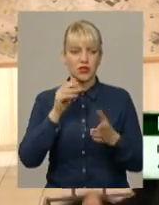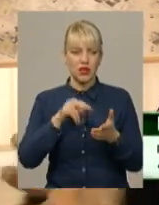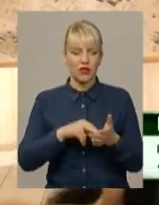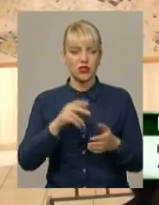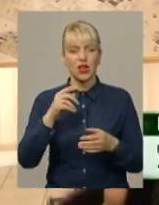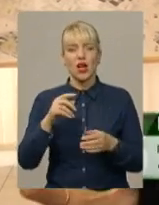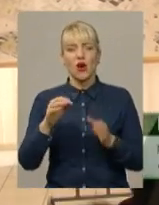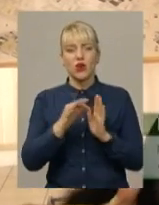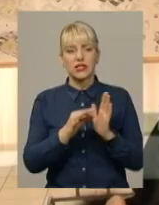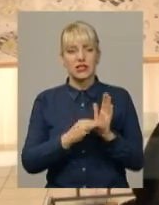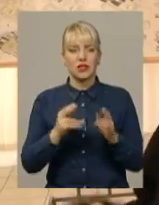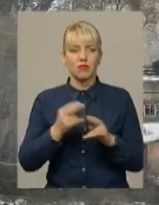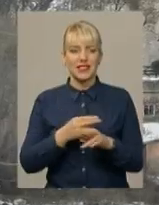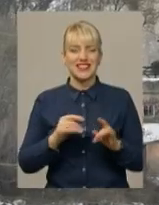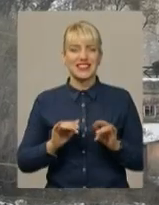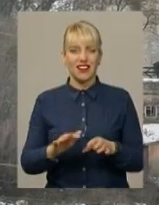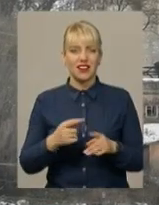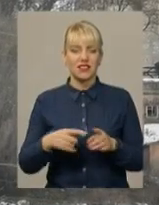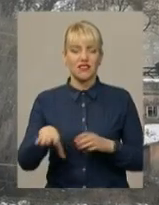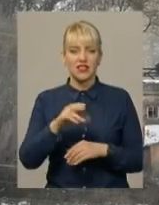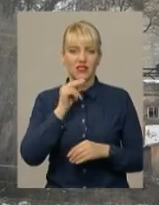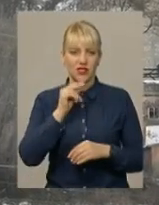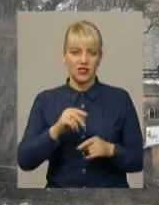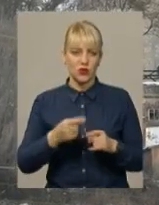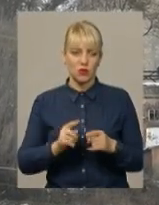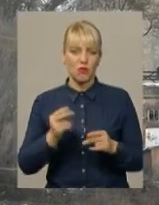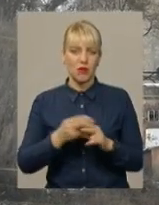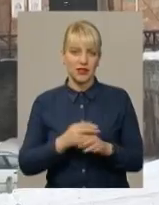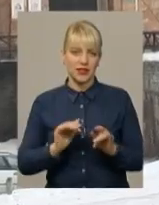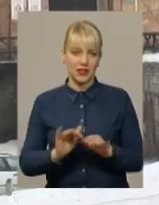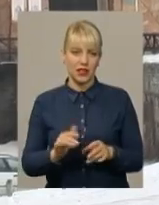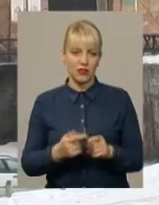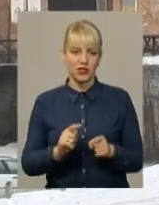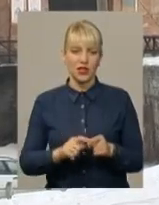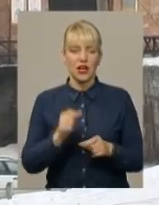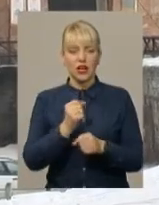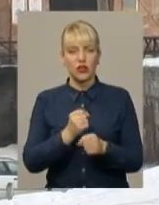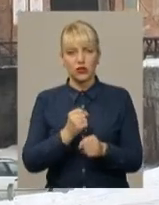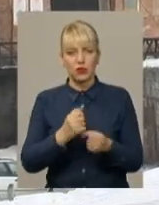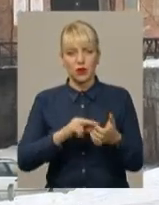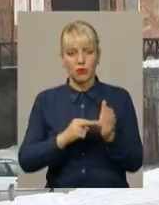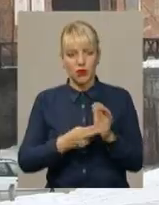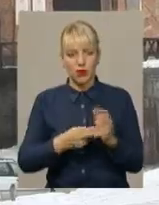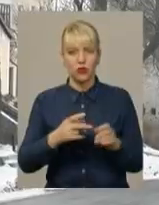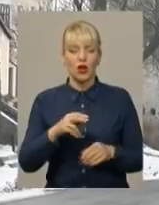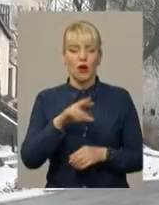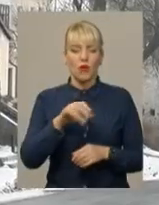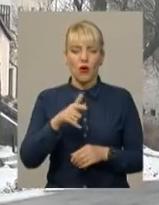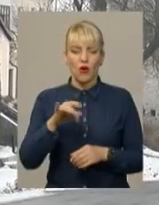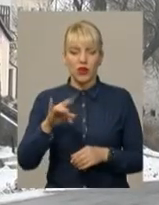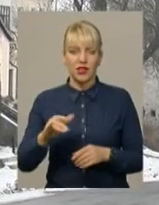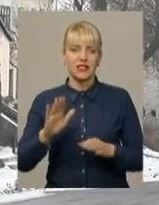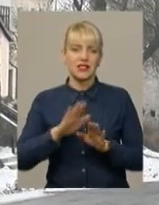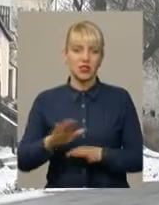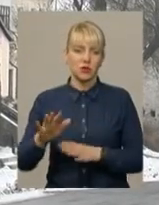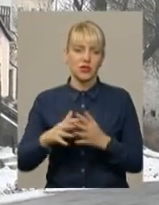винні всі у цій бездіяльністі. І розробник стратегічного плану розвитку туризму в Баджибожі Олег Погорілиці з гнодумцями, і заступниця селищного